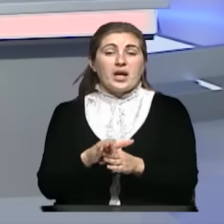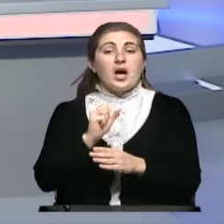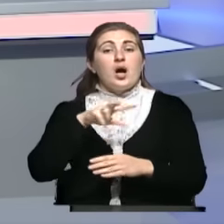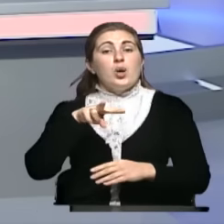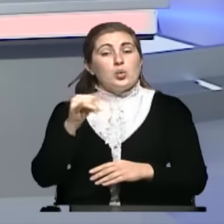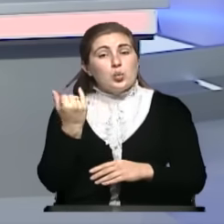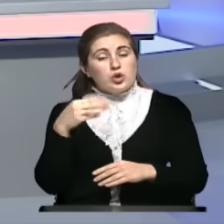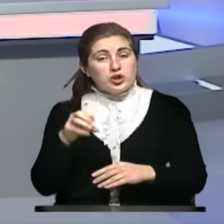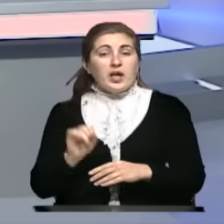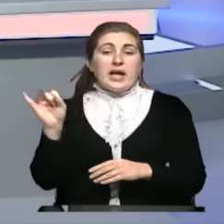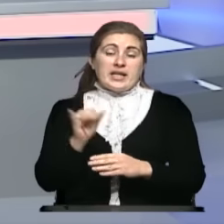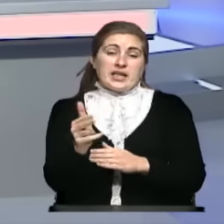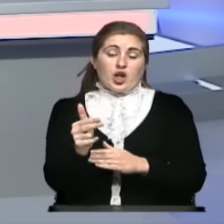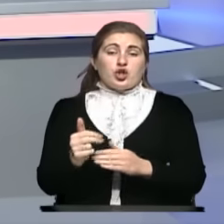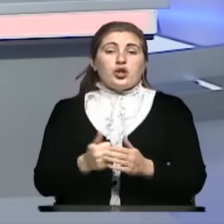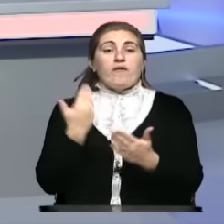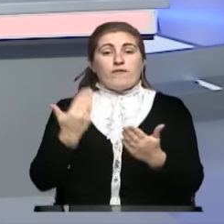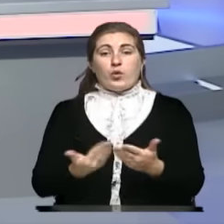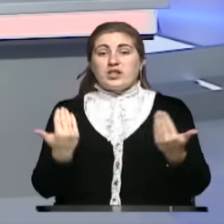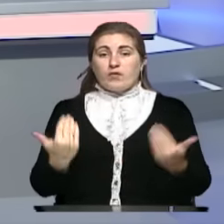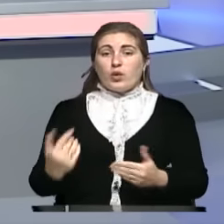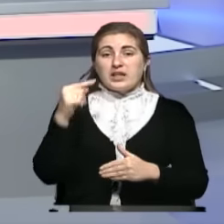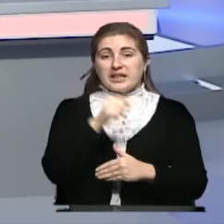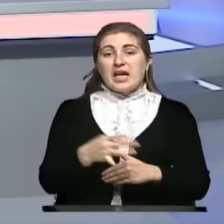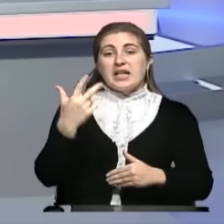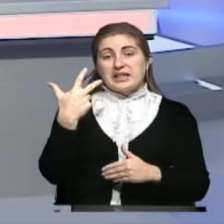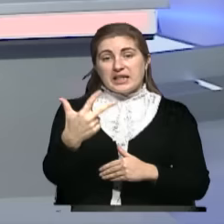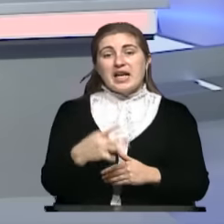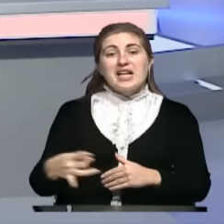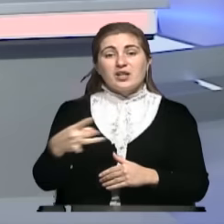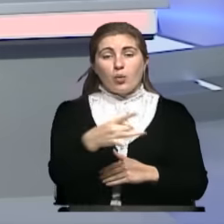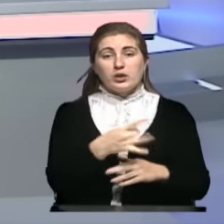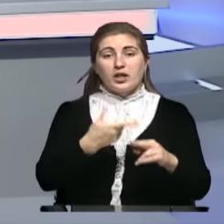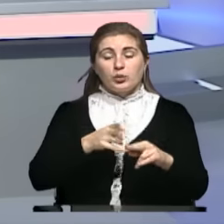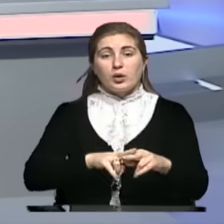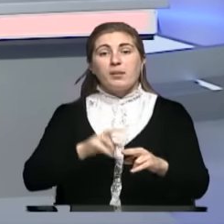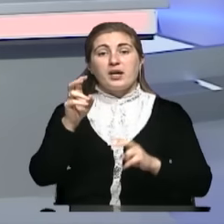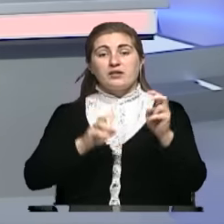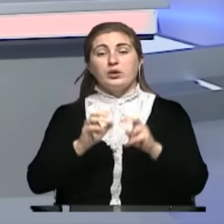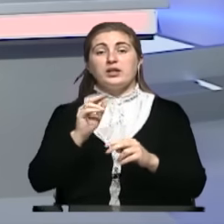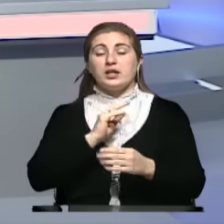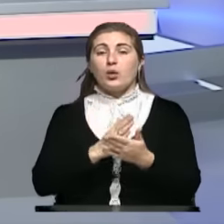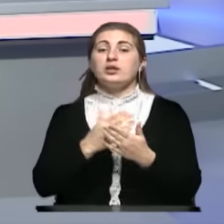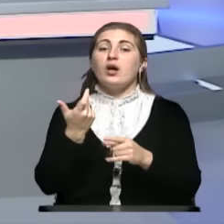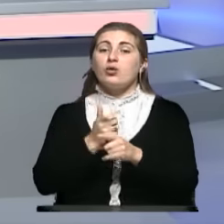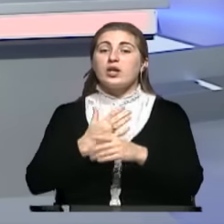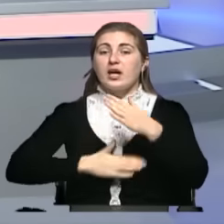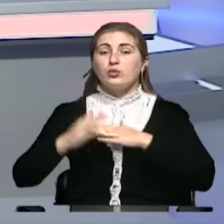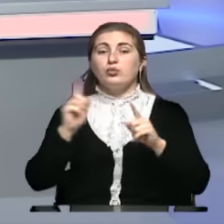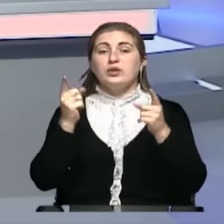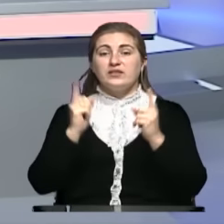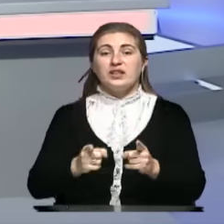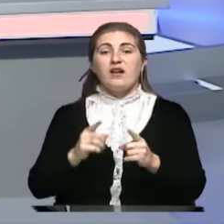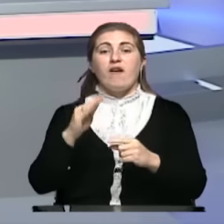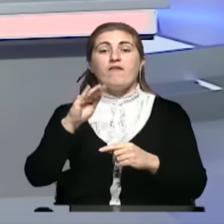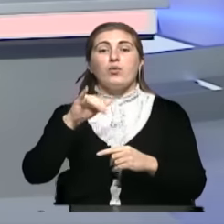Алушта и Керчь. Вот сегодня те три региона, которые в производстве работ находятся. Сергей Васильевич, радует, что действительно фундамент